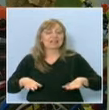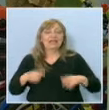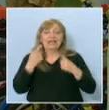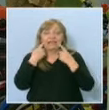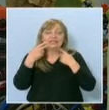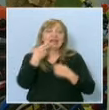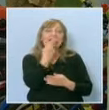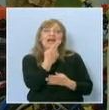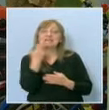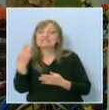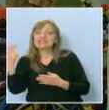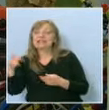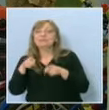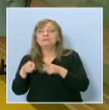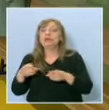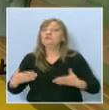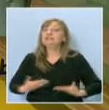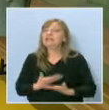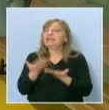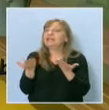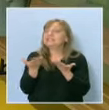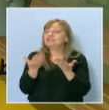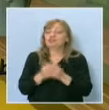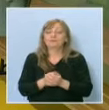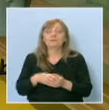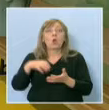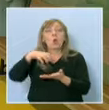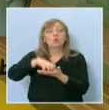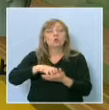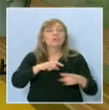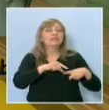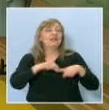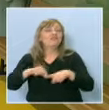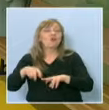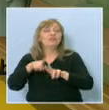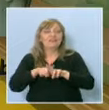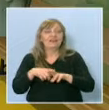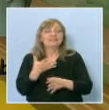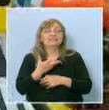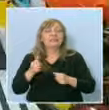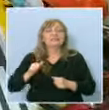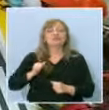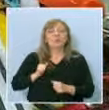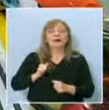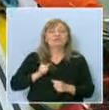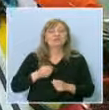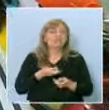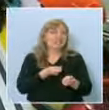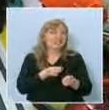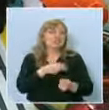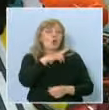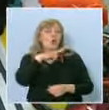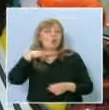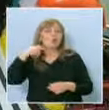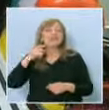разгледаме неговите забележителности. Групата води и вет, а за безопасността на децата се грижи полицай Стоянов.